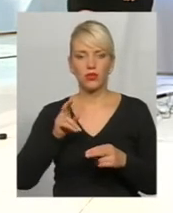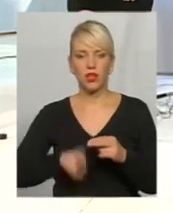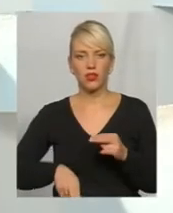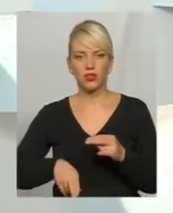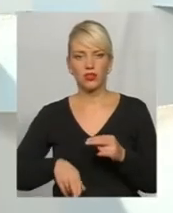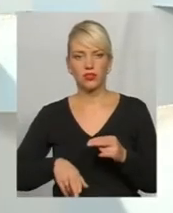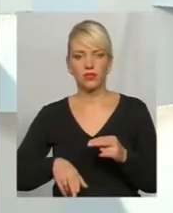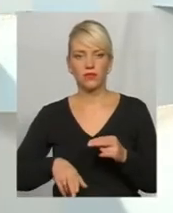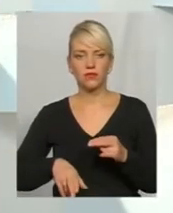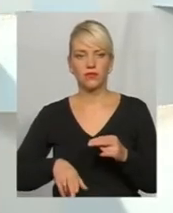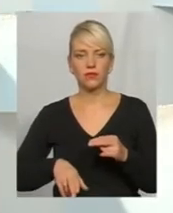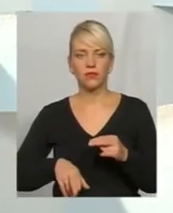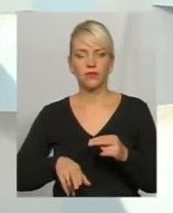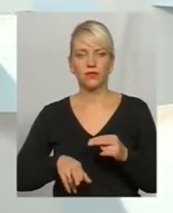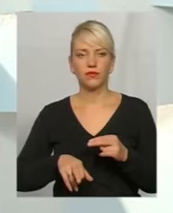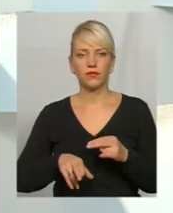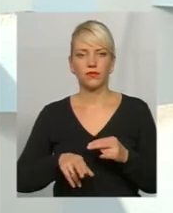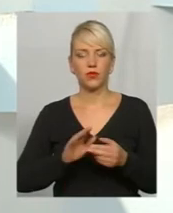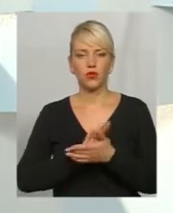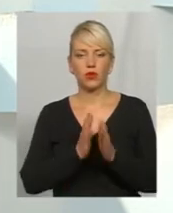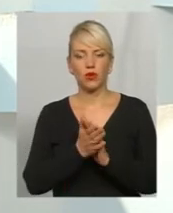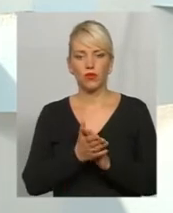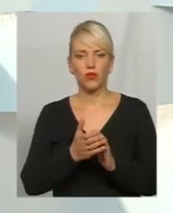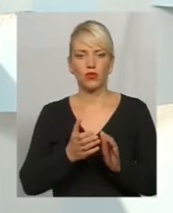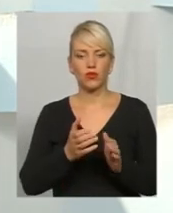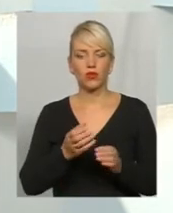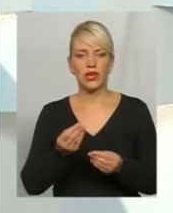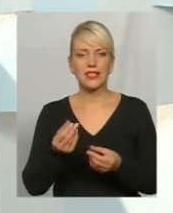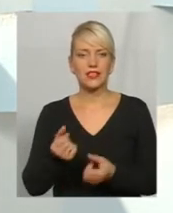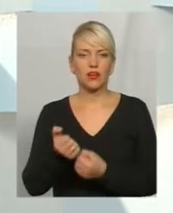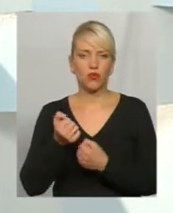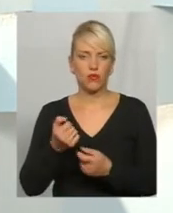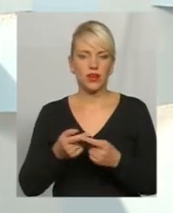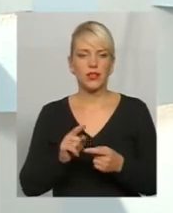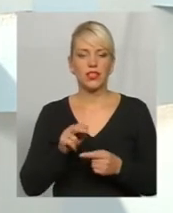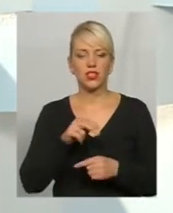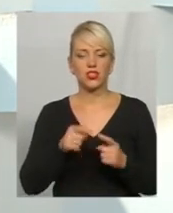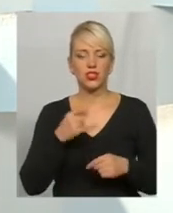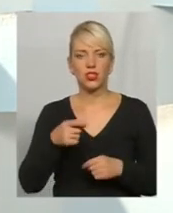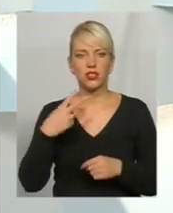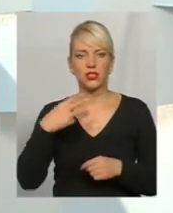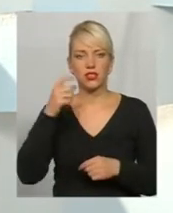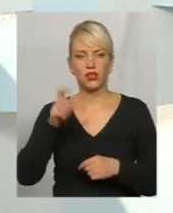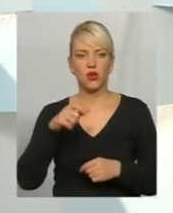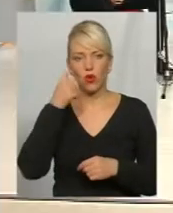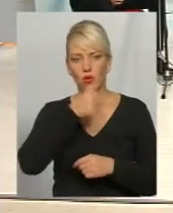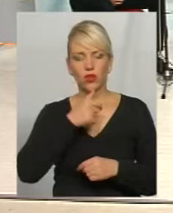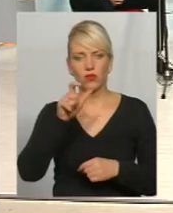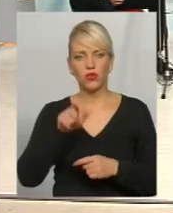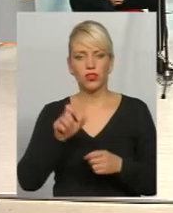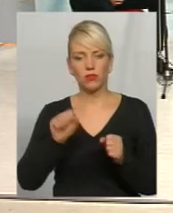договору страхування, наприклад, через 30 років, людина може